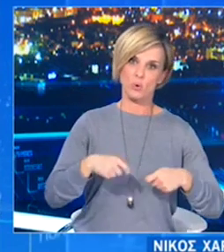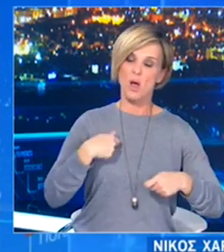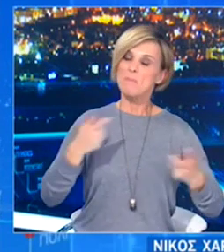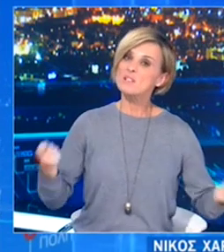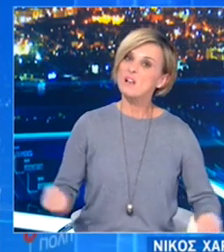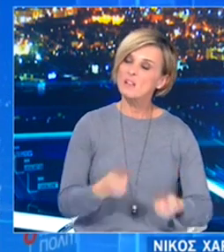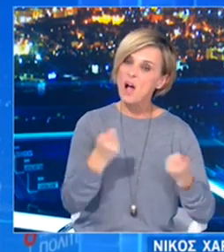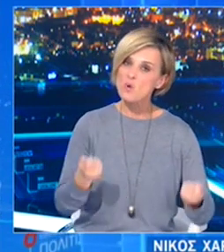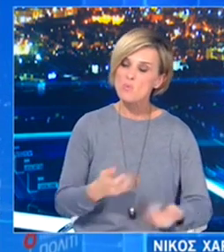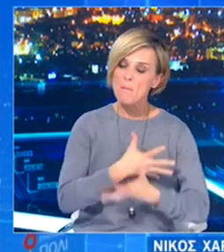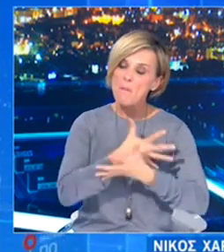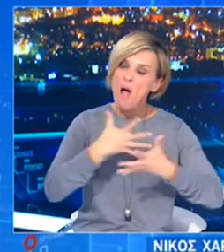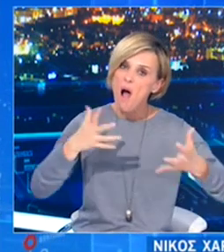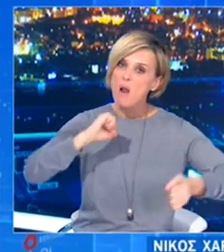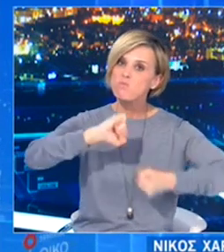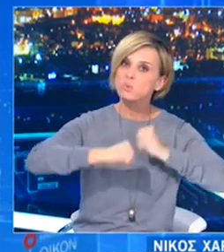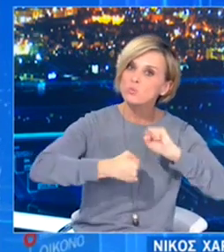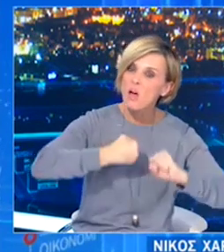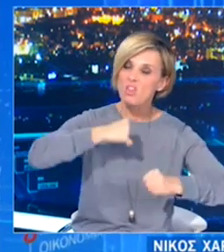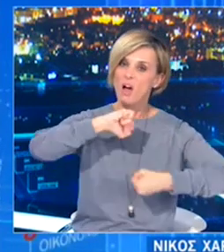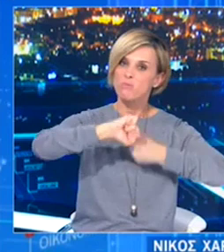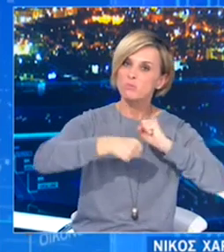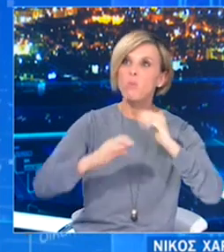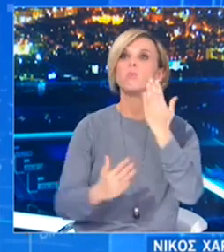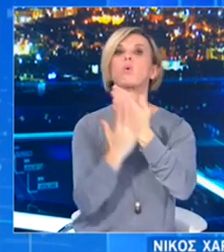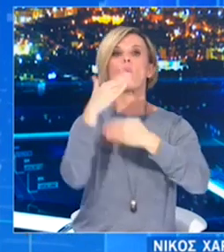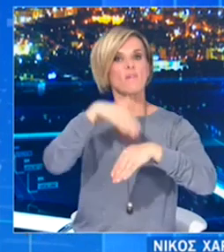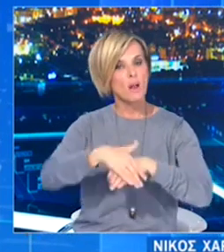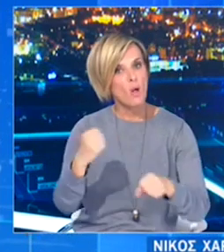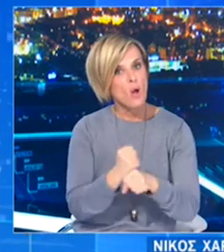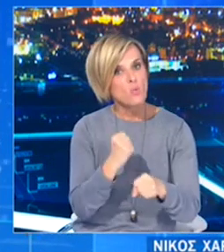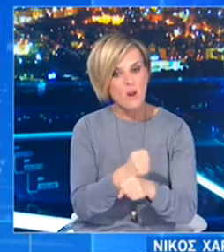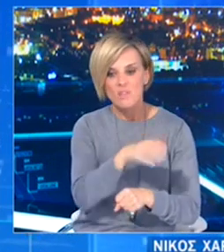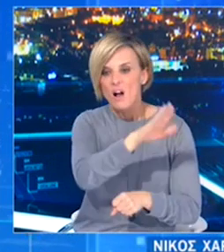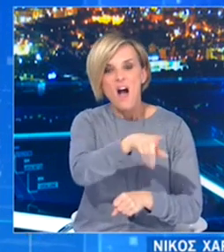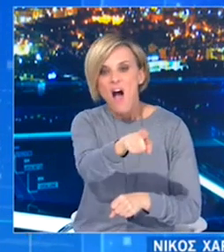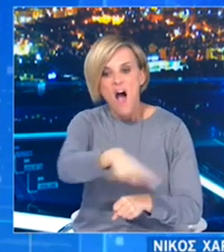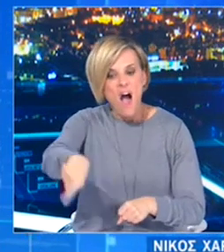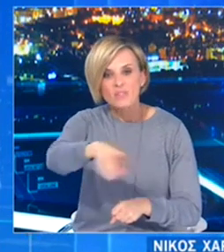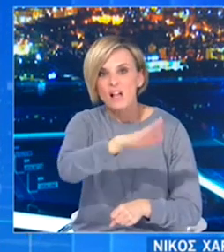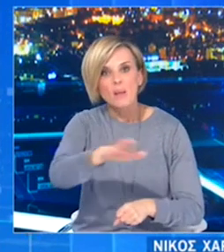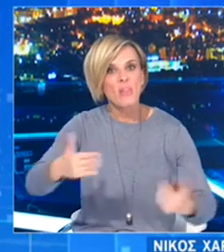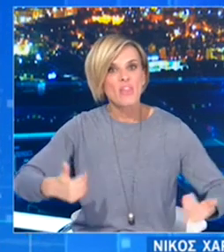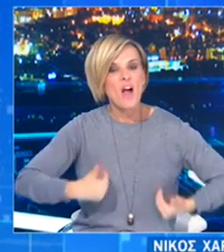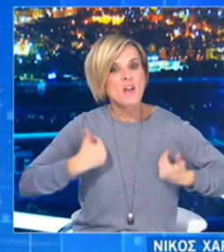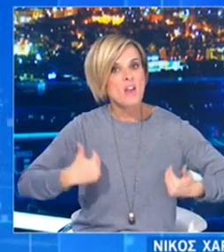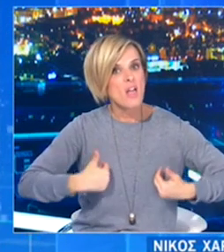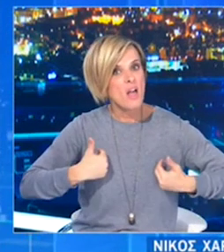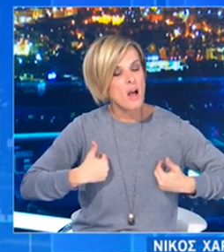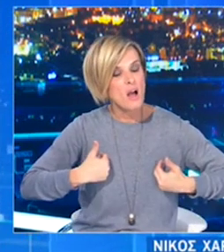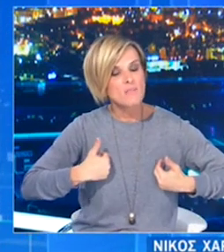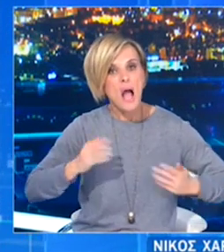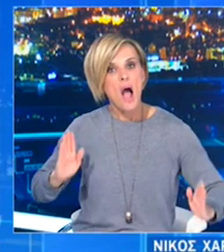από παιδιά τα οποία νυχθημερών ξενυχτάνε, αντιμετωπίζουν κάθε περίπτωση σαν μια μοναδική περίπτωση